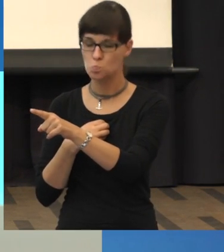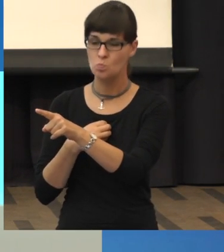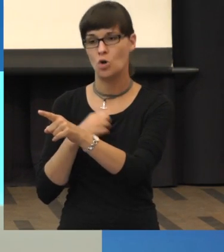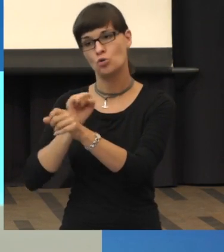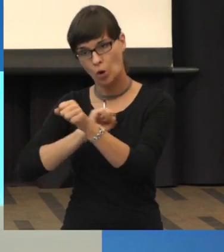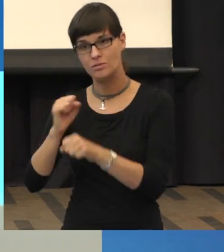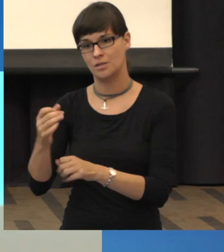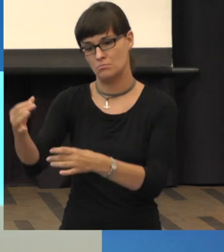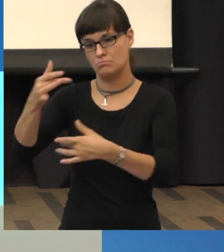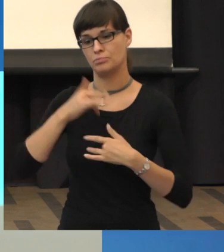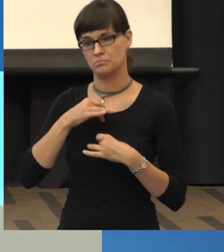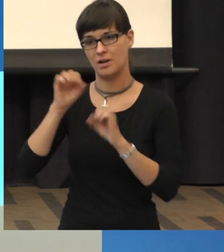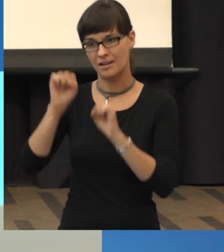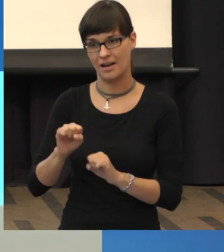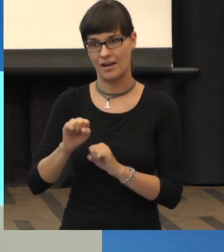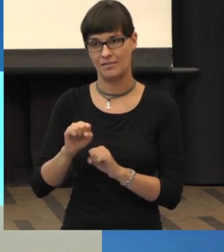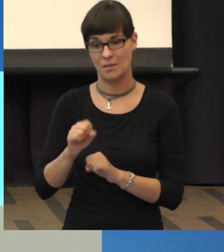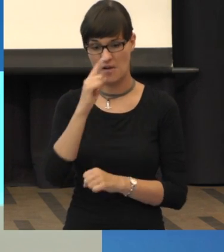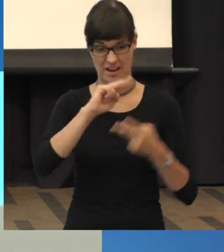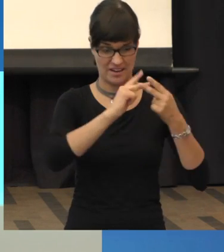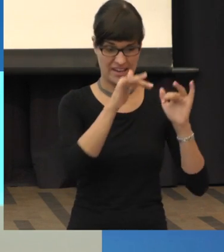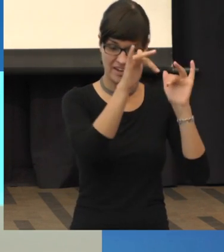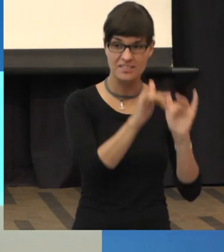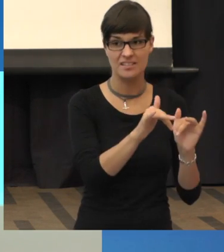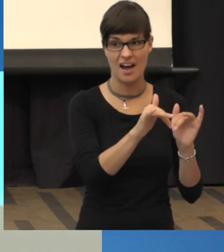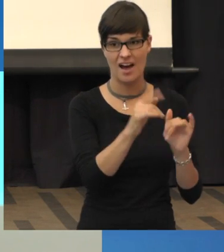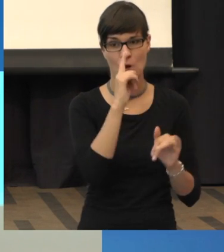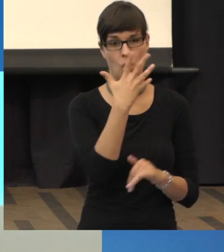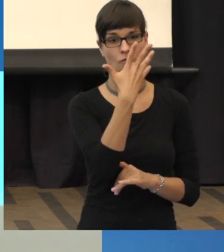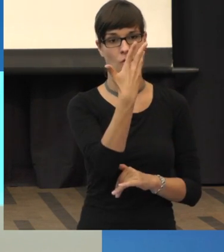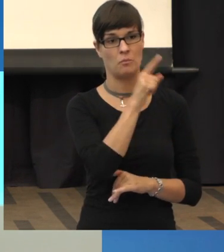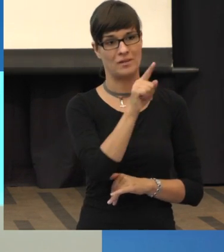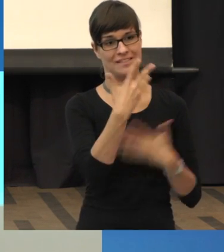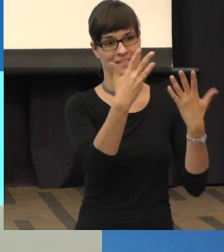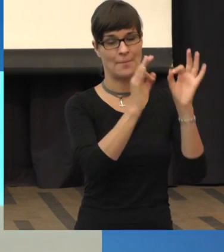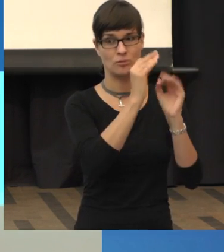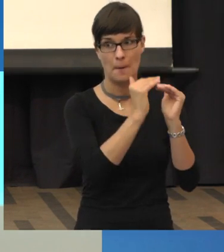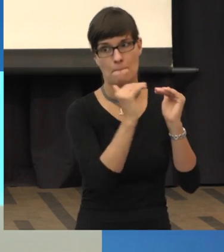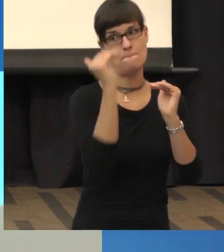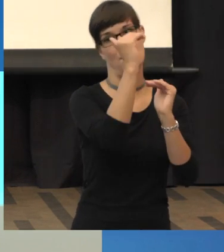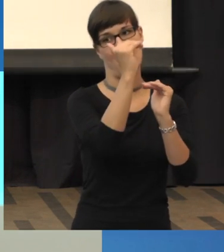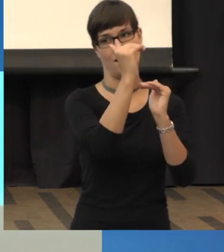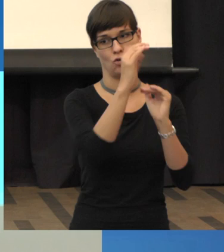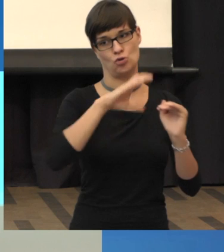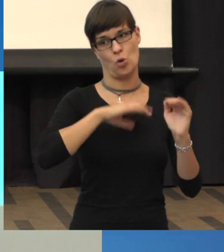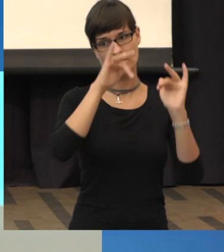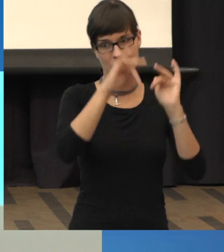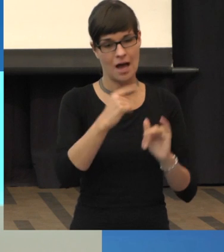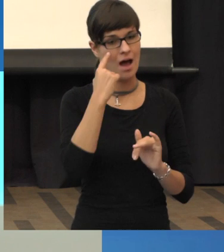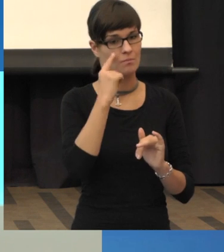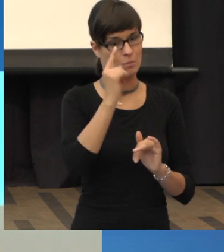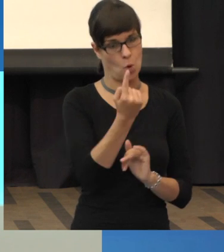etwas erhöht. Aber nicht, dass man sagen kann, deine Mutter hat eine Makro-Dignation, du kriegst mit 80 Prozent auch eine. So hoch ist das Risiko nicht.